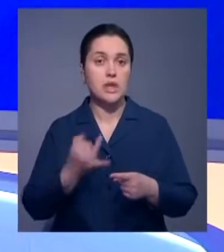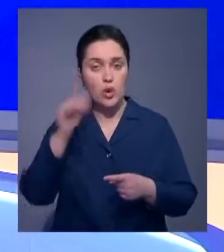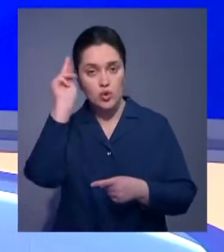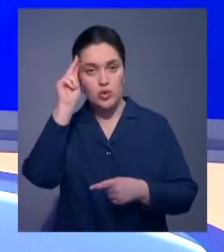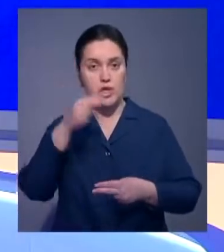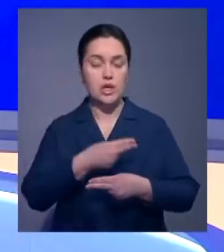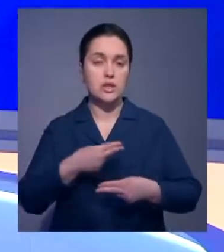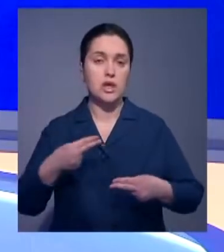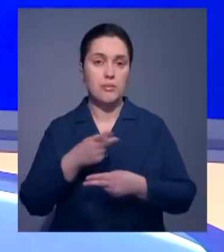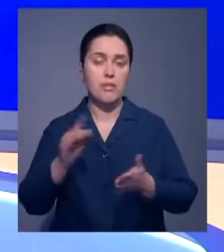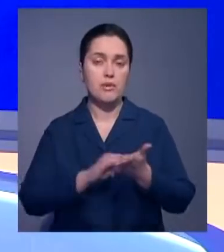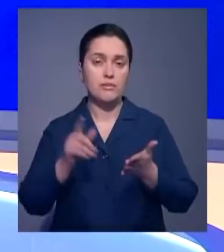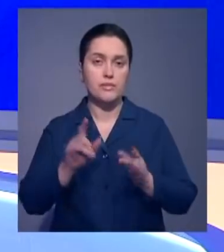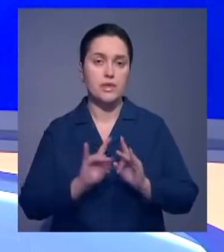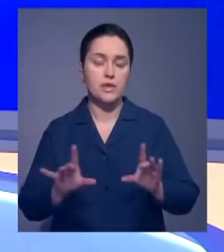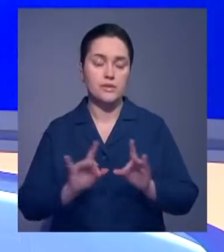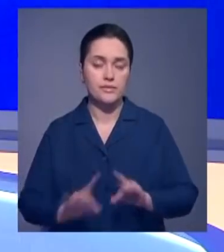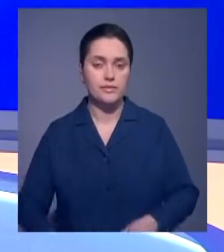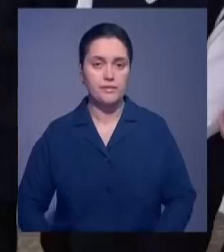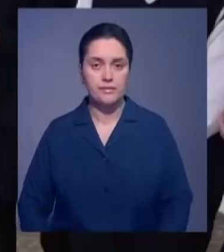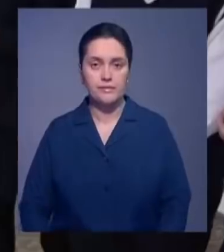Ербул Абишев побывал на одном из таких занятий.